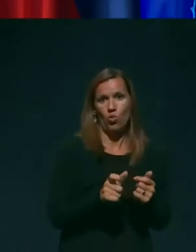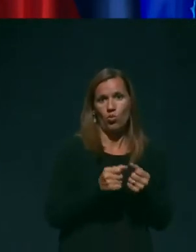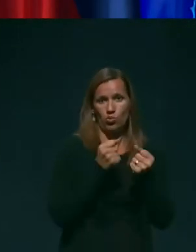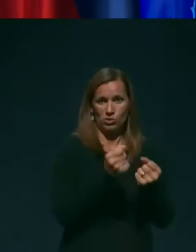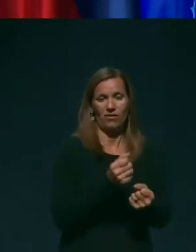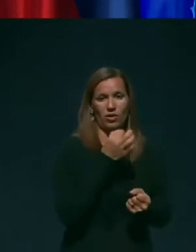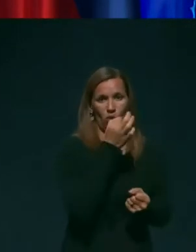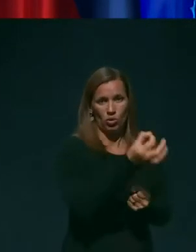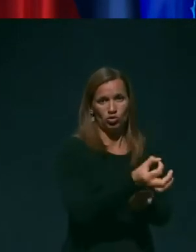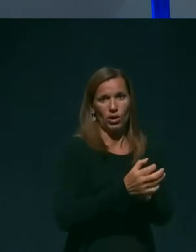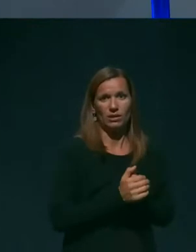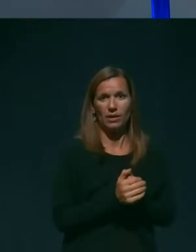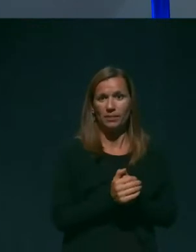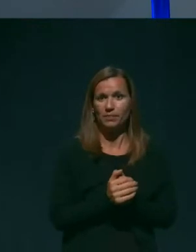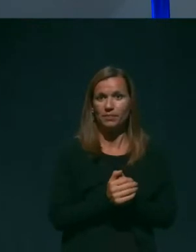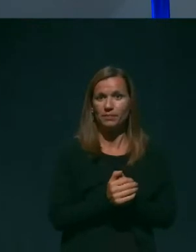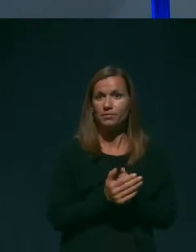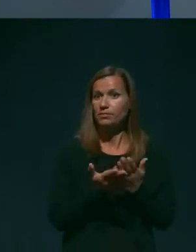Kdo bo prvi?